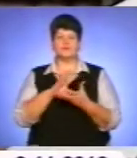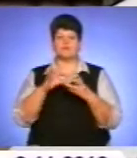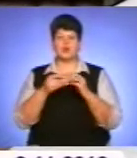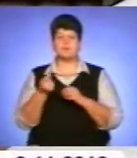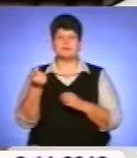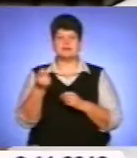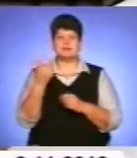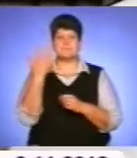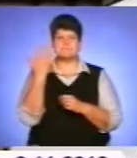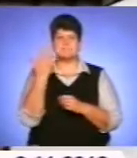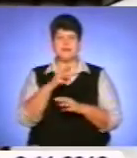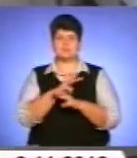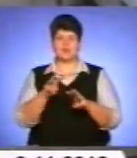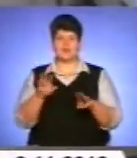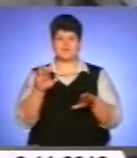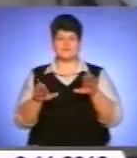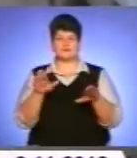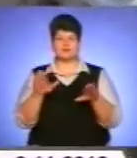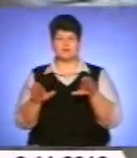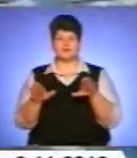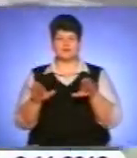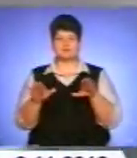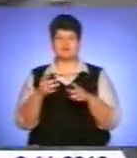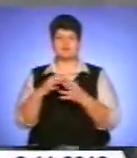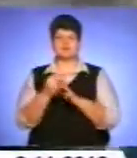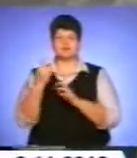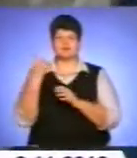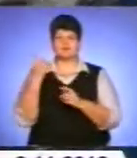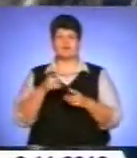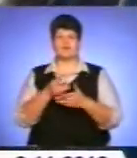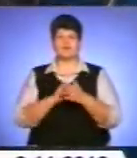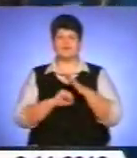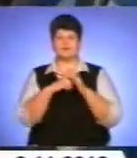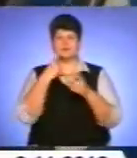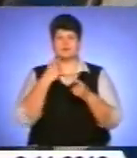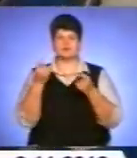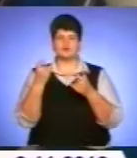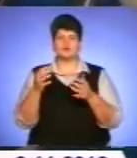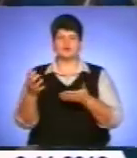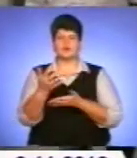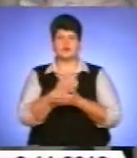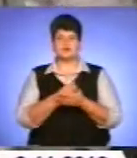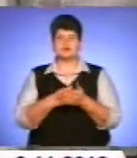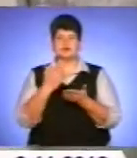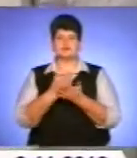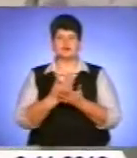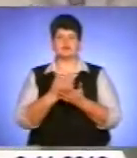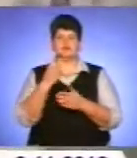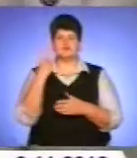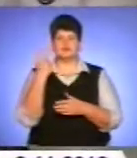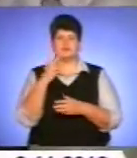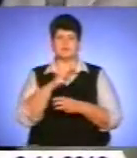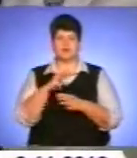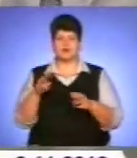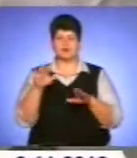5 мільйонів тонн. У аграрному фонді стверджують, що зернові накопичення країни складають близько 2 мільйонів тонн. Їх